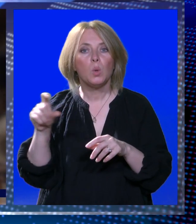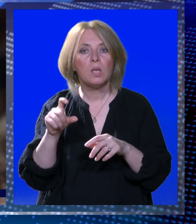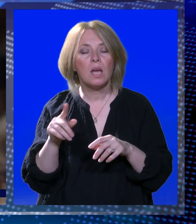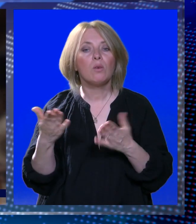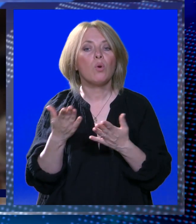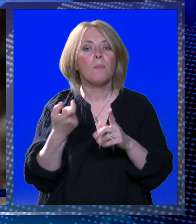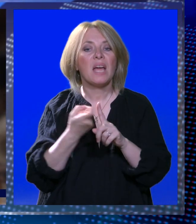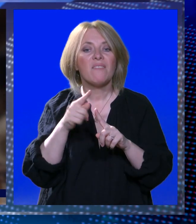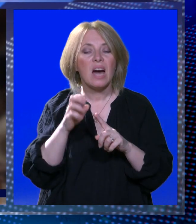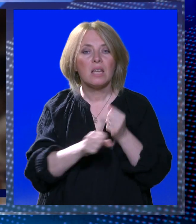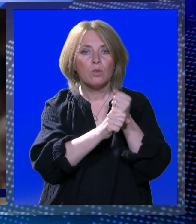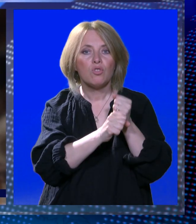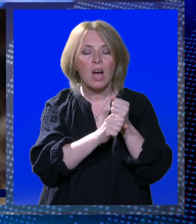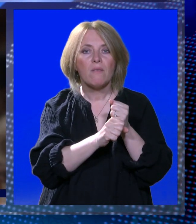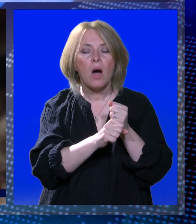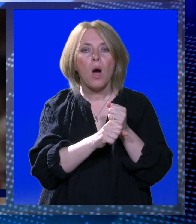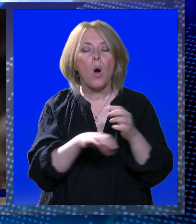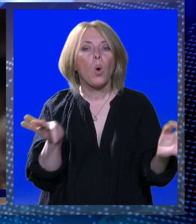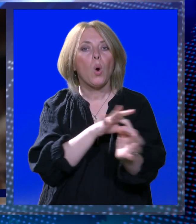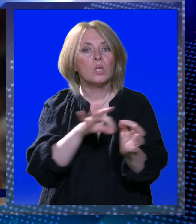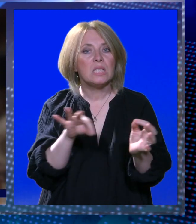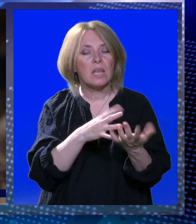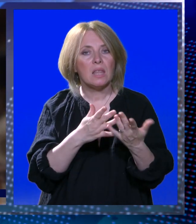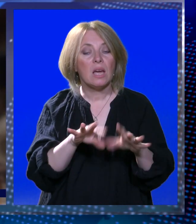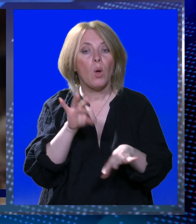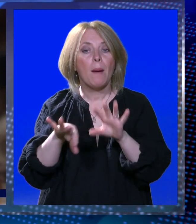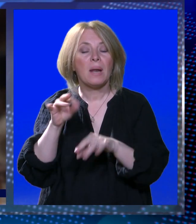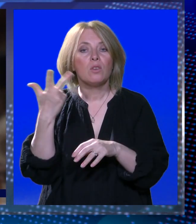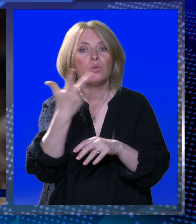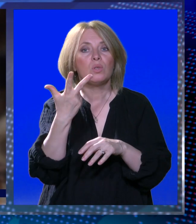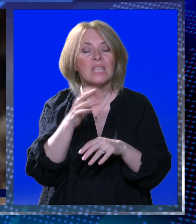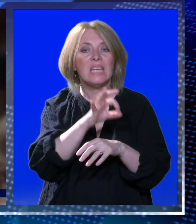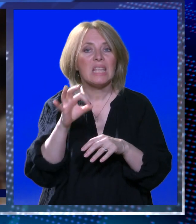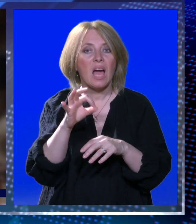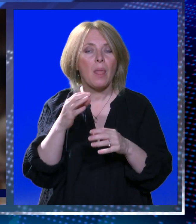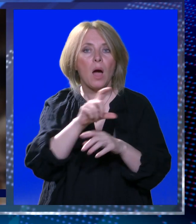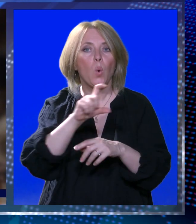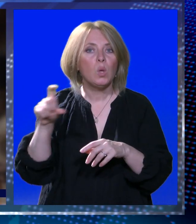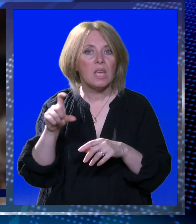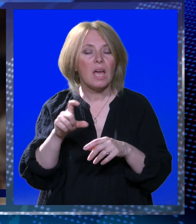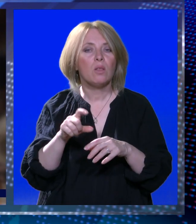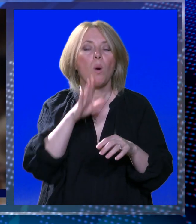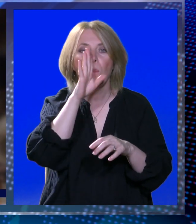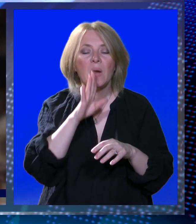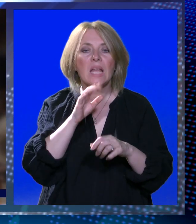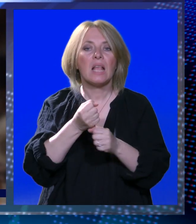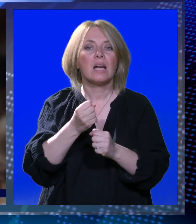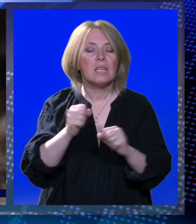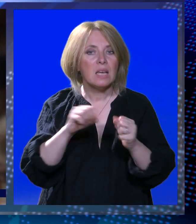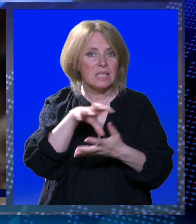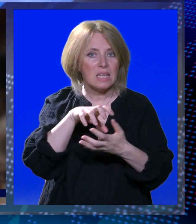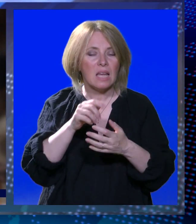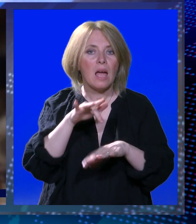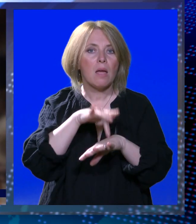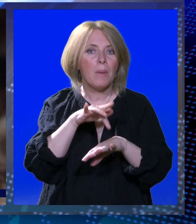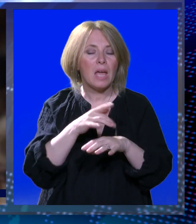bi njihov kvartet održavao koncerte u spomenutoj crkvi. Odabrali su tri dana u tjednu, ponedjeljak, srijedu i petak i udovoljeno je njihovoj želji.